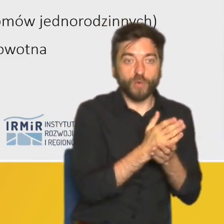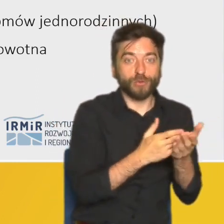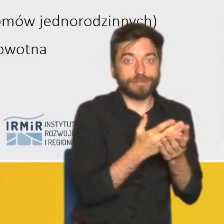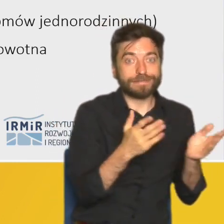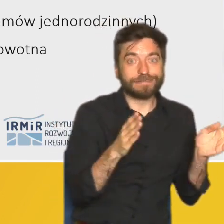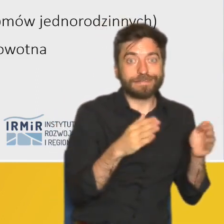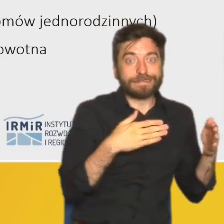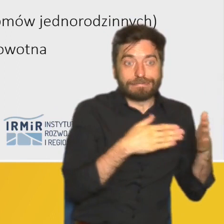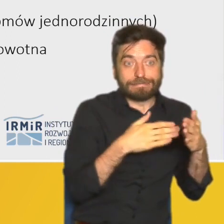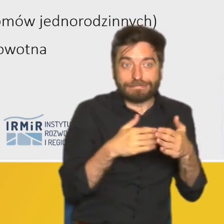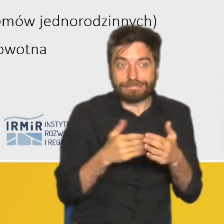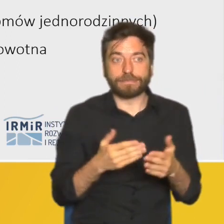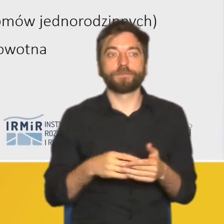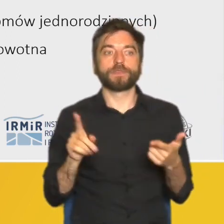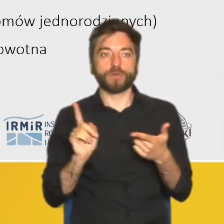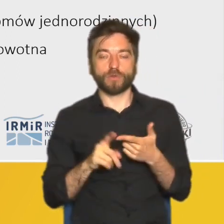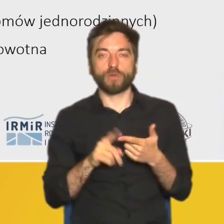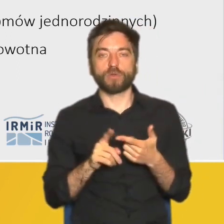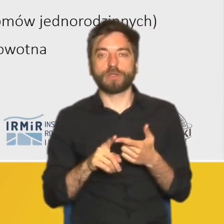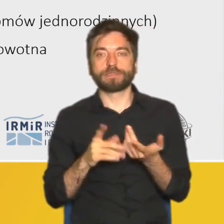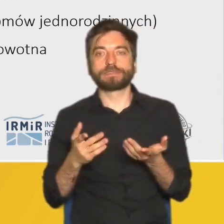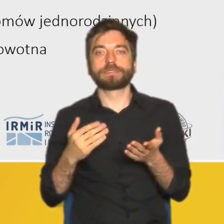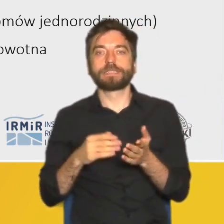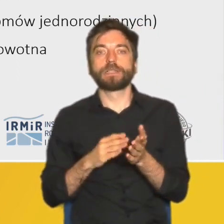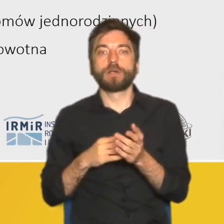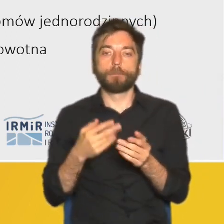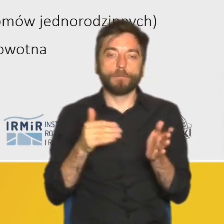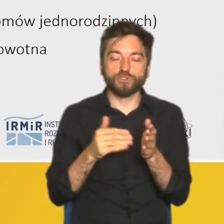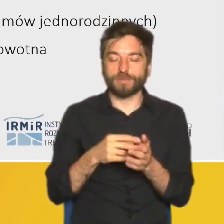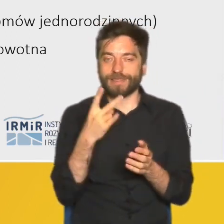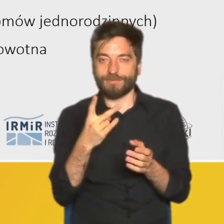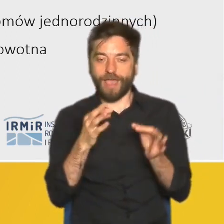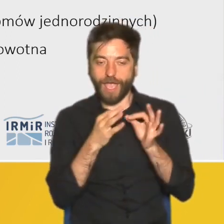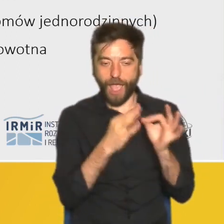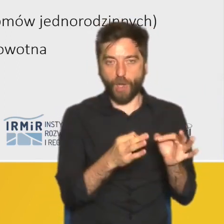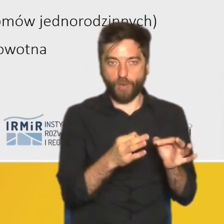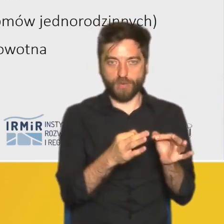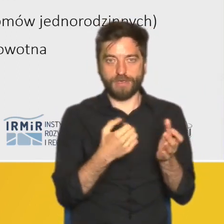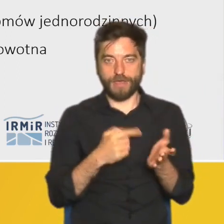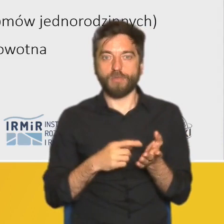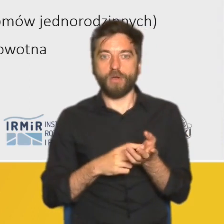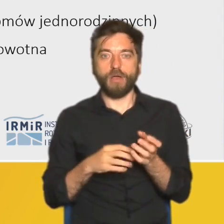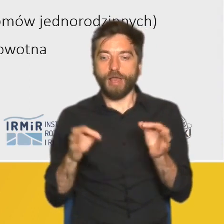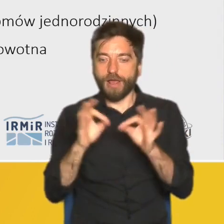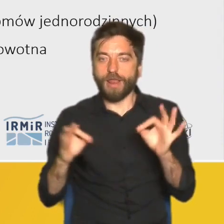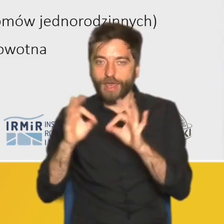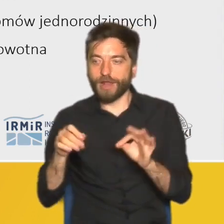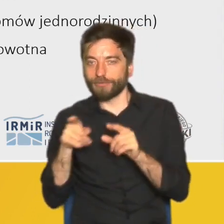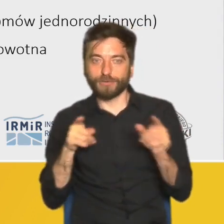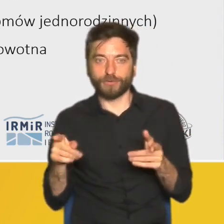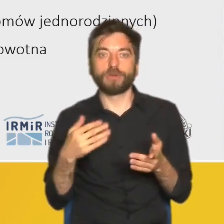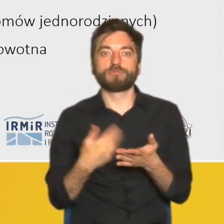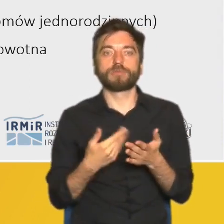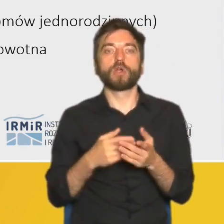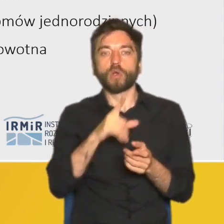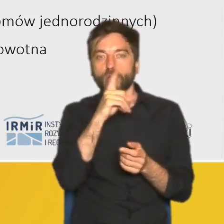Ucieczka od hałasu i ruchu olicznego może się skończyć koniecznością posiadania dwóch samochodów w rodzinie i zazwyczaj się kończy. I rodzice posiadający starsze dzieci